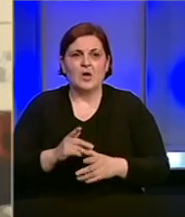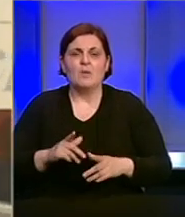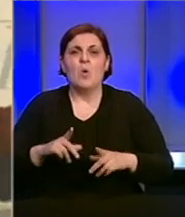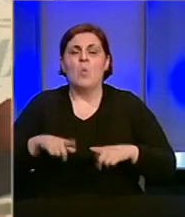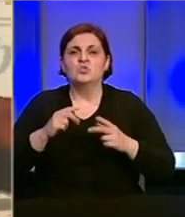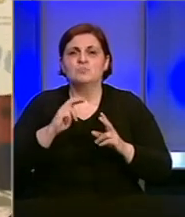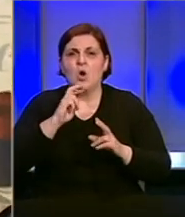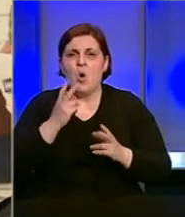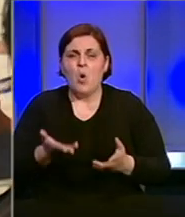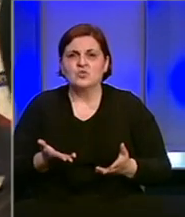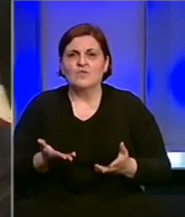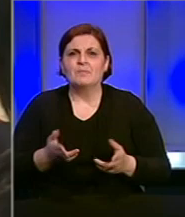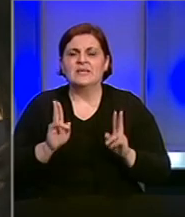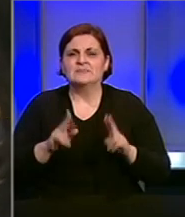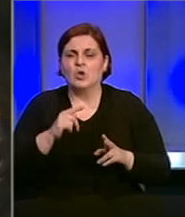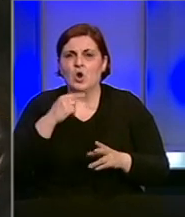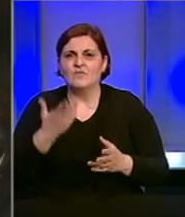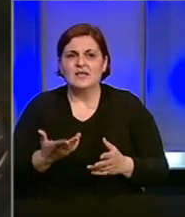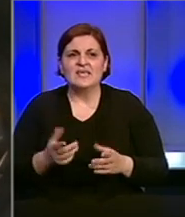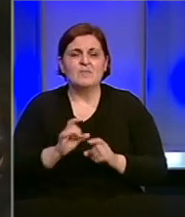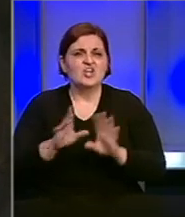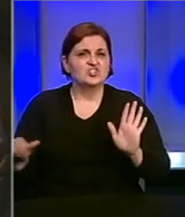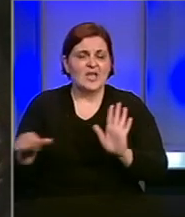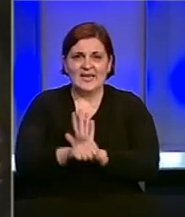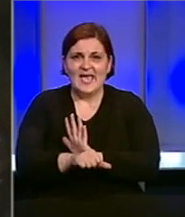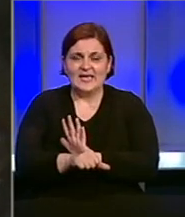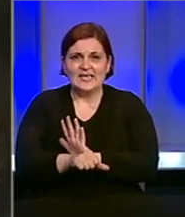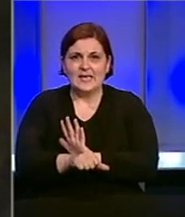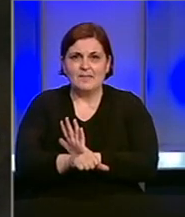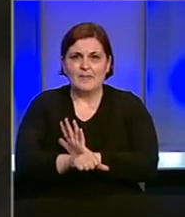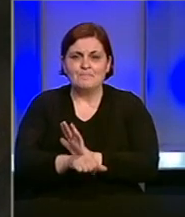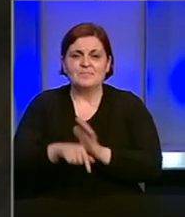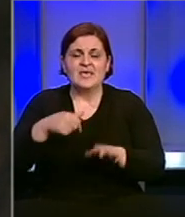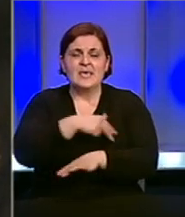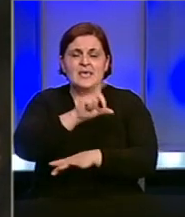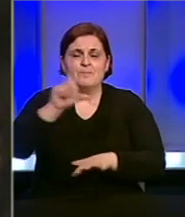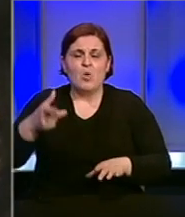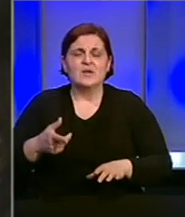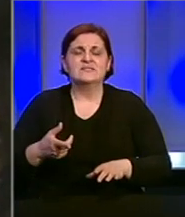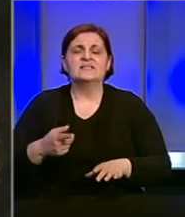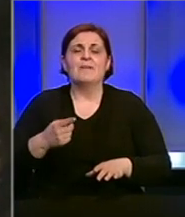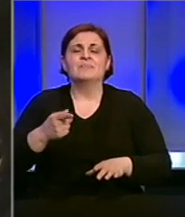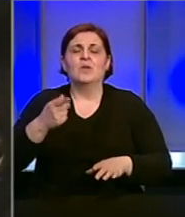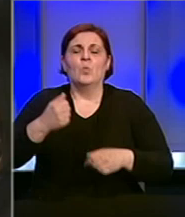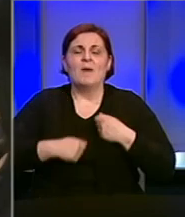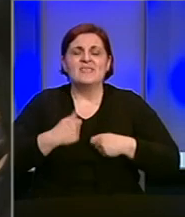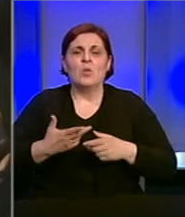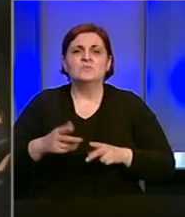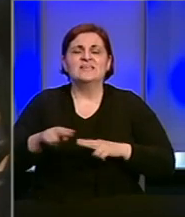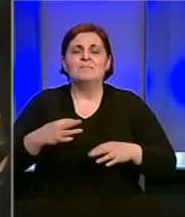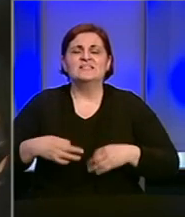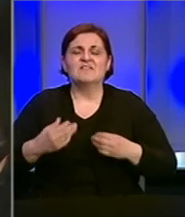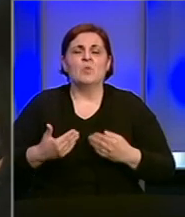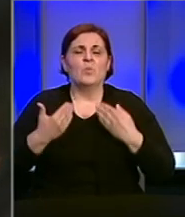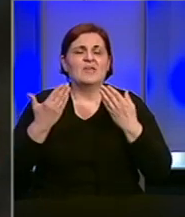da odgovorimo i da racionalno pričamo. da ništa ne krijemo i klinički centar i ministarstvo zdravlja su sve informacije uvijek stavljale.